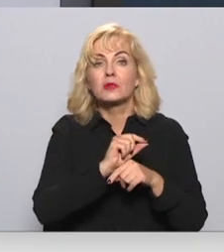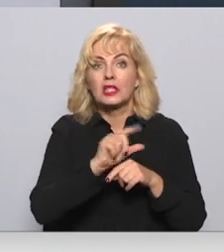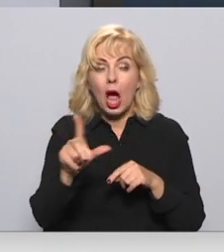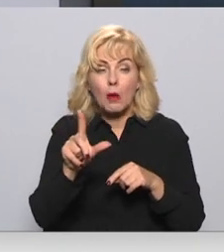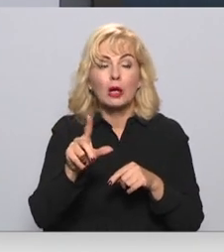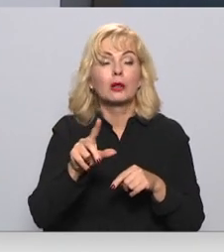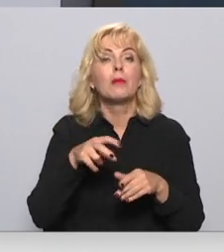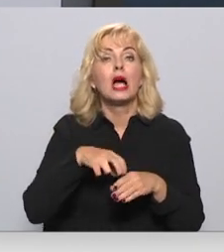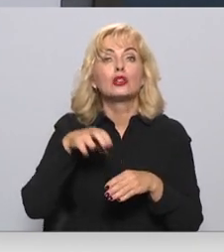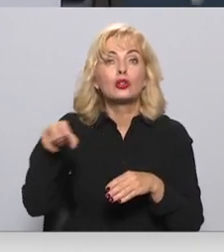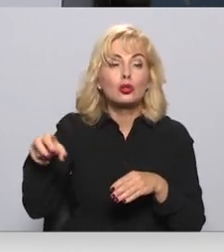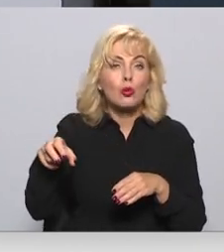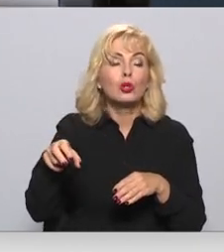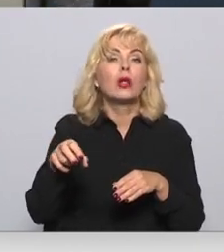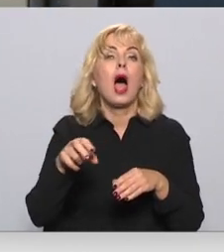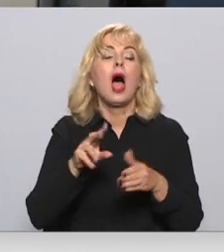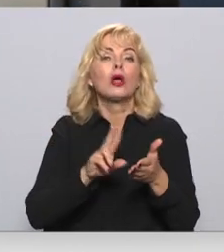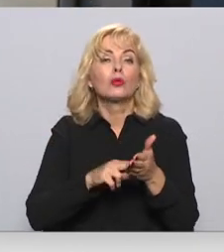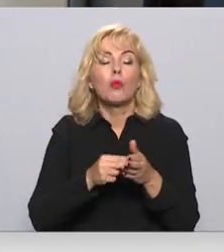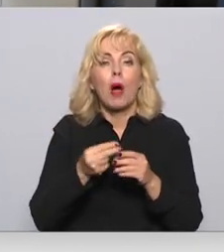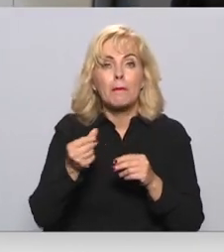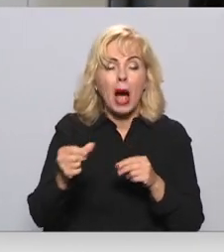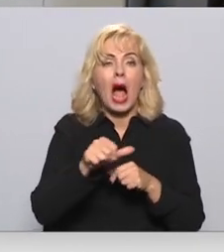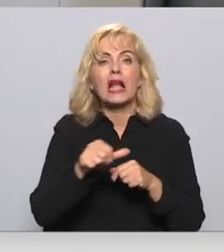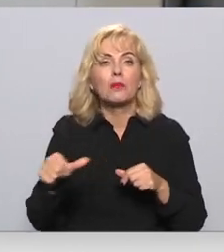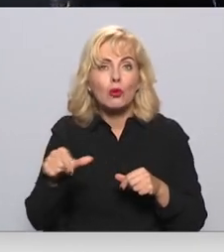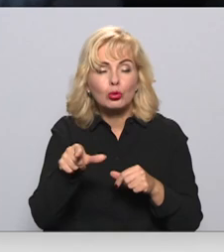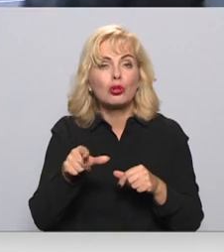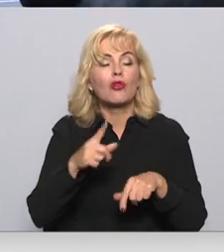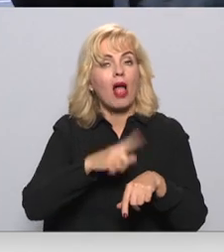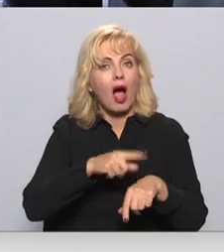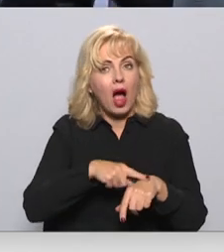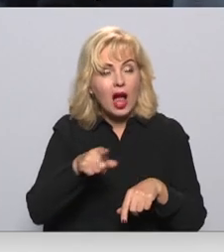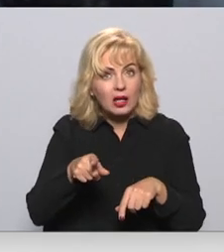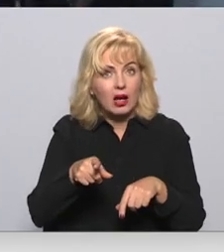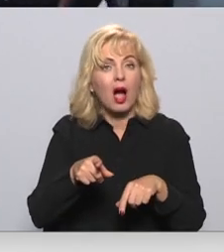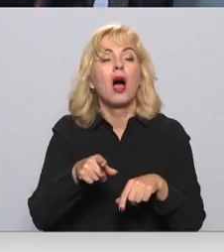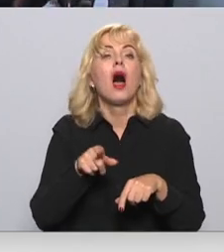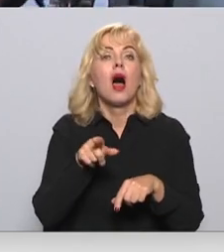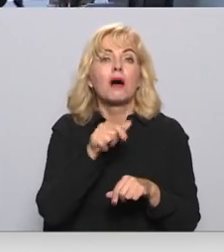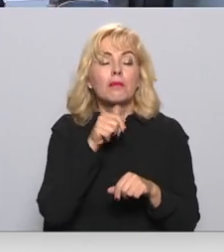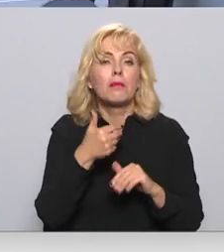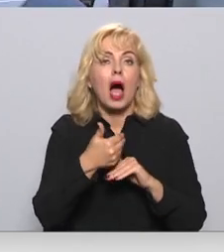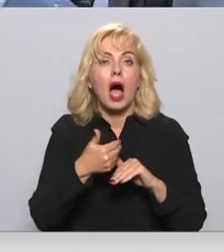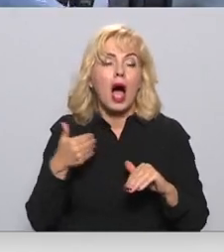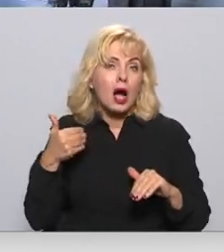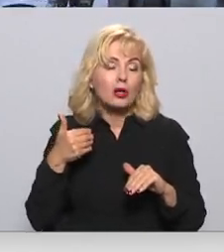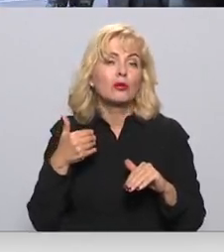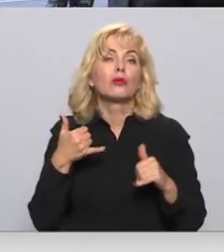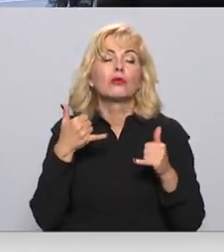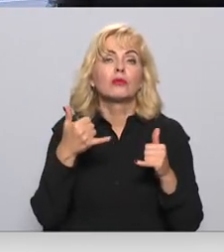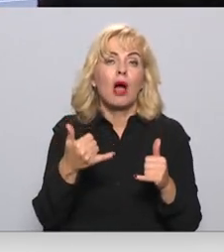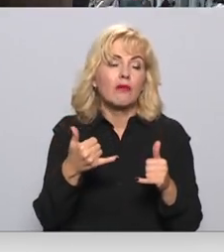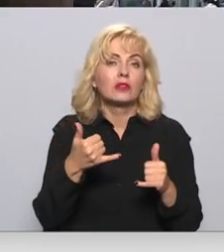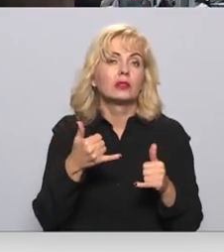Arī sūtījumu atmūjtošana šogad prasīs papildu laiku, tāpēc dāvans par agru izvēlēties neesot iespējams. Dāvids Frenefelts,